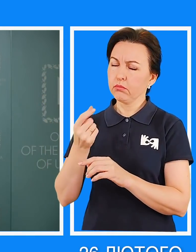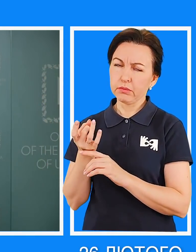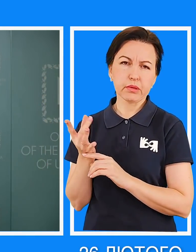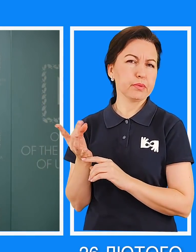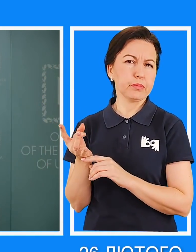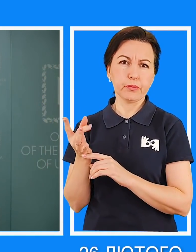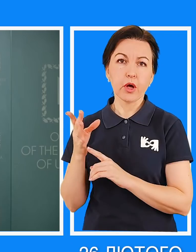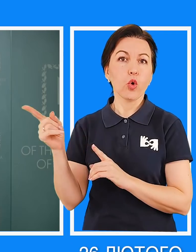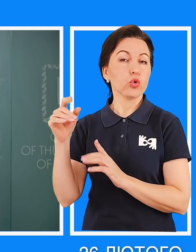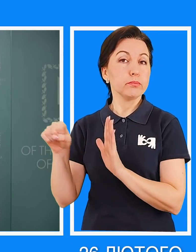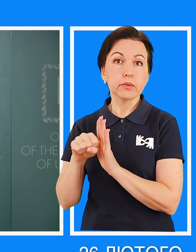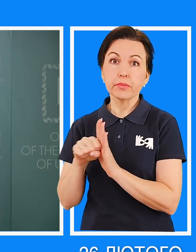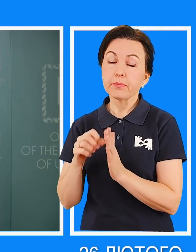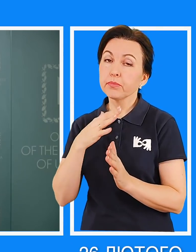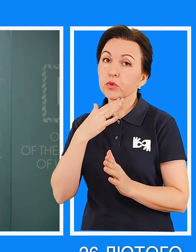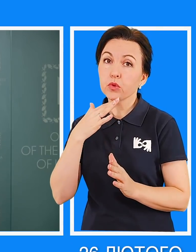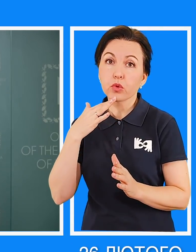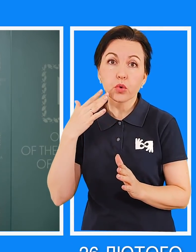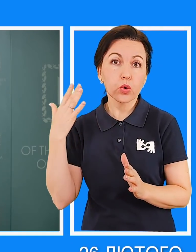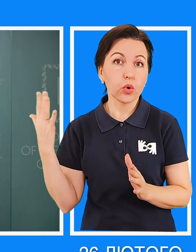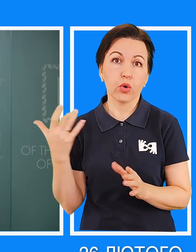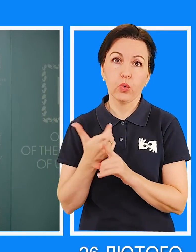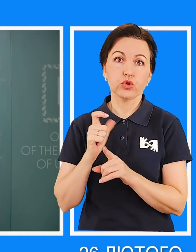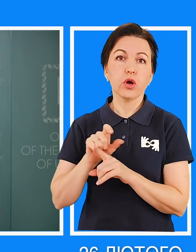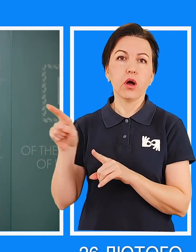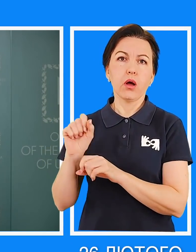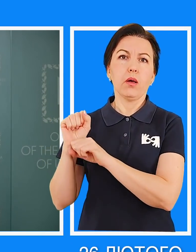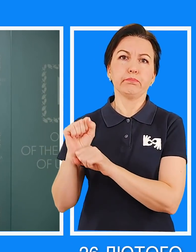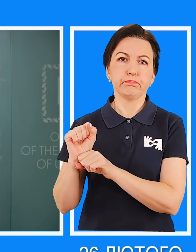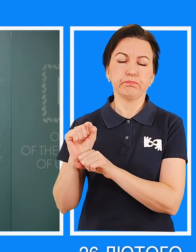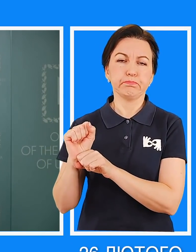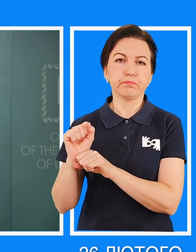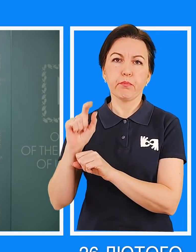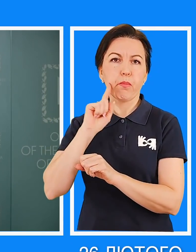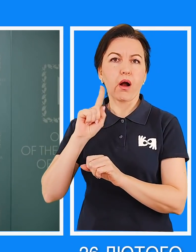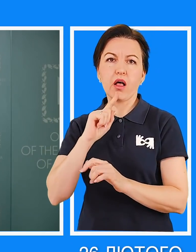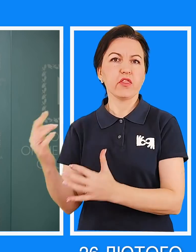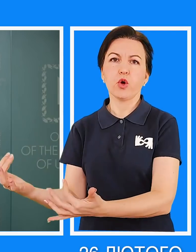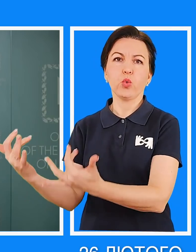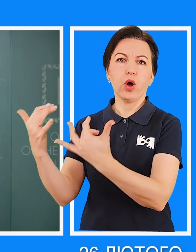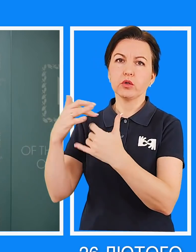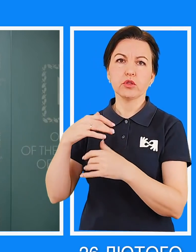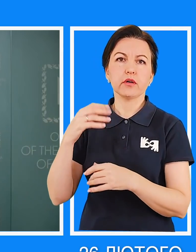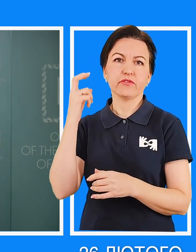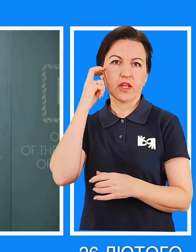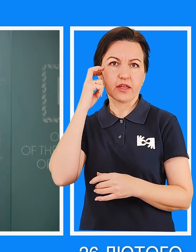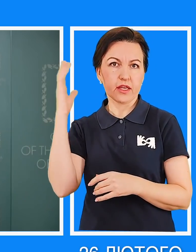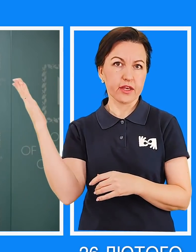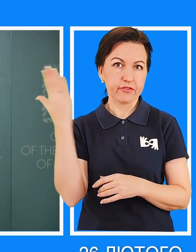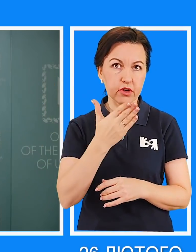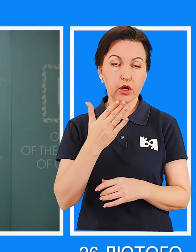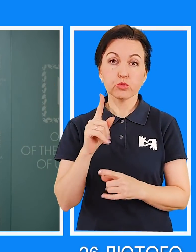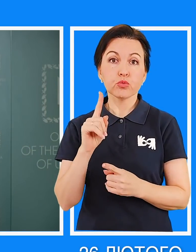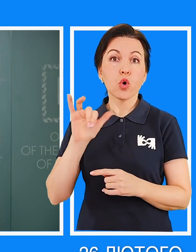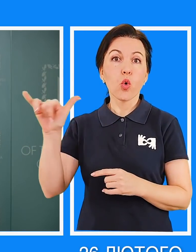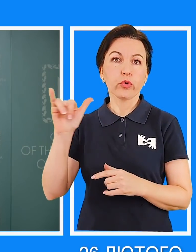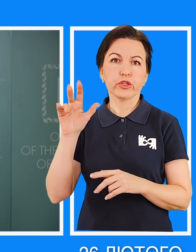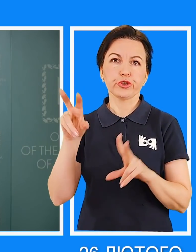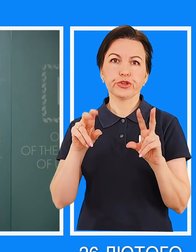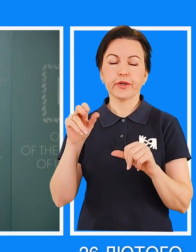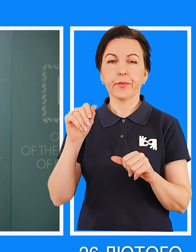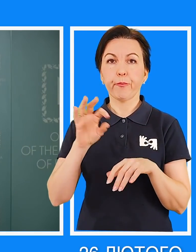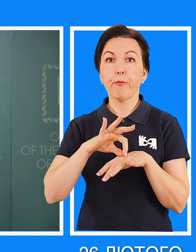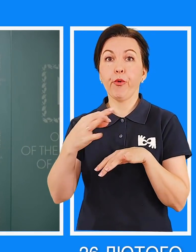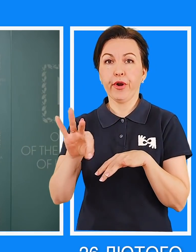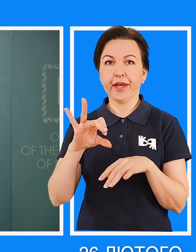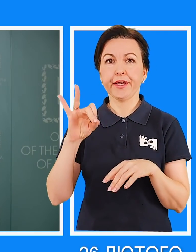артилерійські удари, вони несуть величезні втрати. Ми збили їм темпи, зараз вони не рухаються в бік Києва, тому що їм